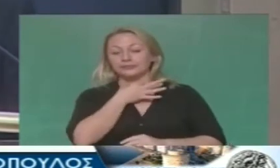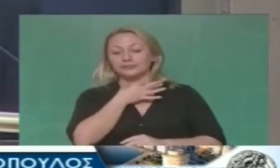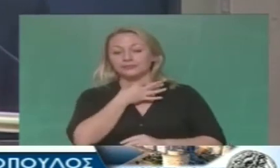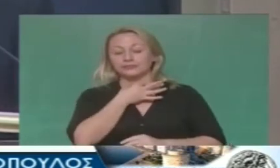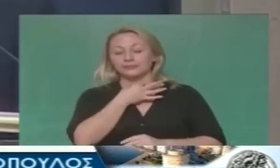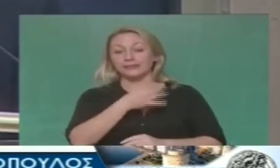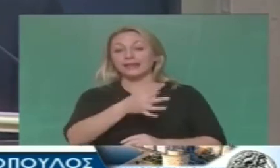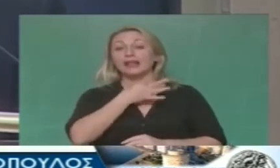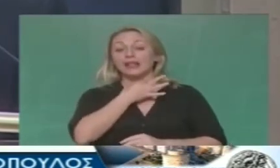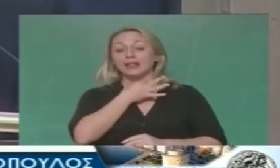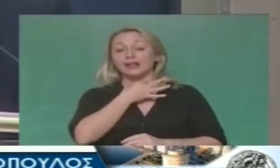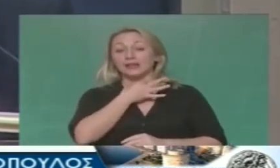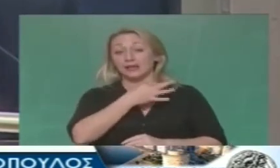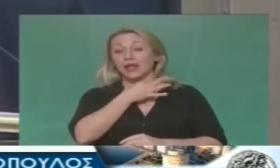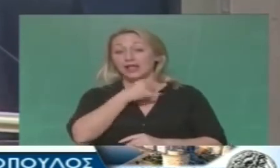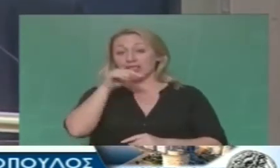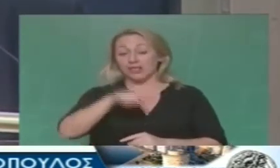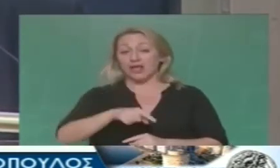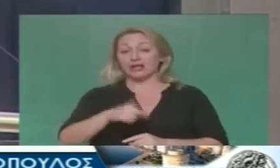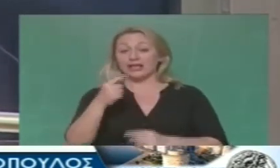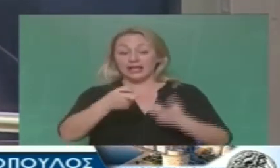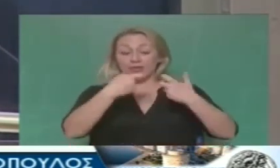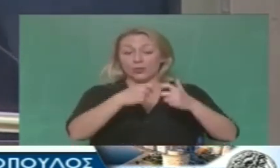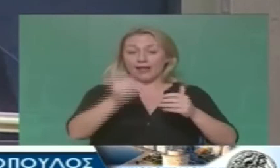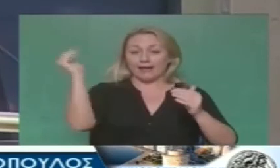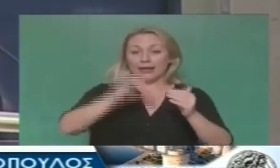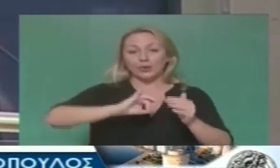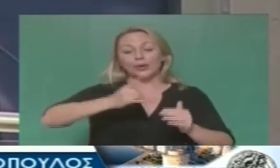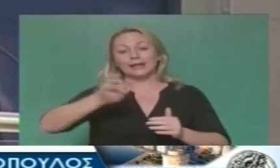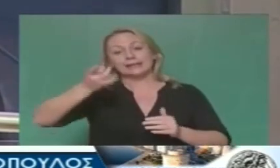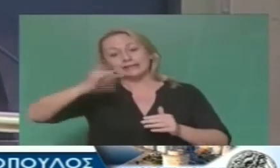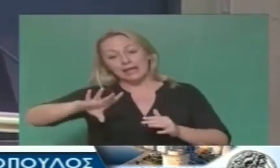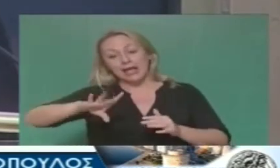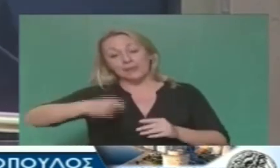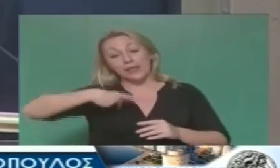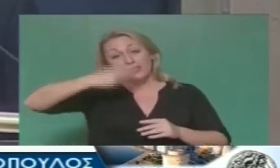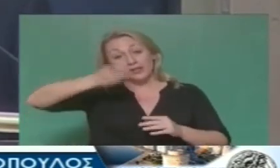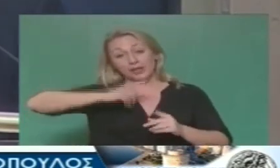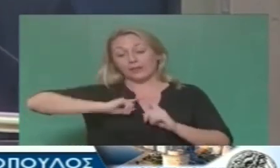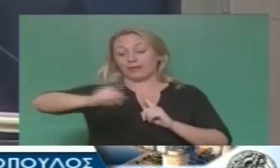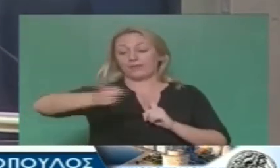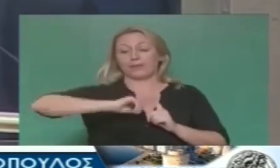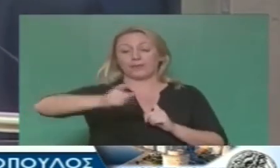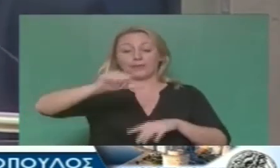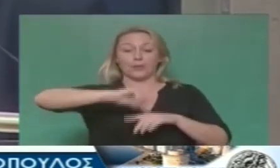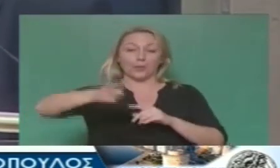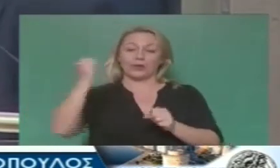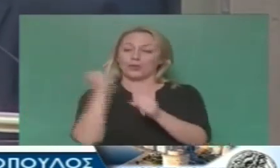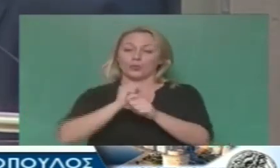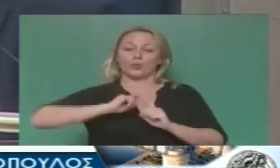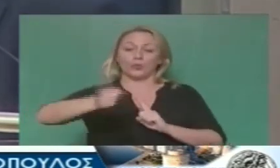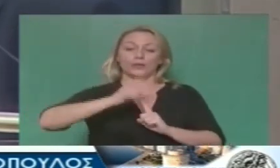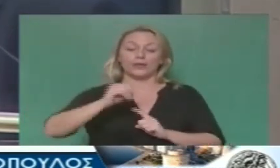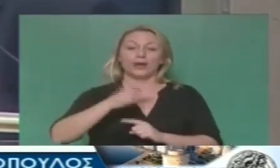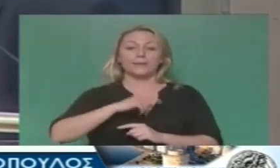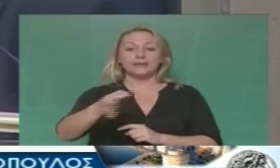έχεις με πολύ μειωμένο ή και δωρεάν εισιτήριο το δικαίωμα να κυκλοφορήσεις στην πόλη σου και στη δουλειά σου είναι